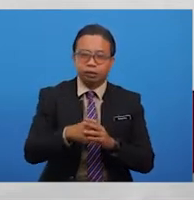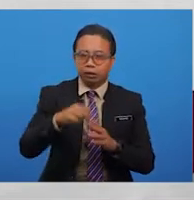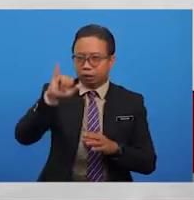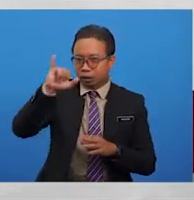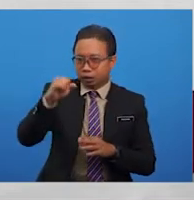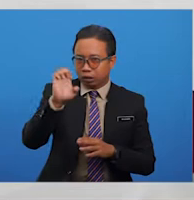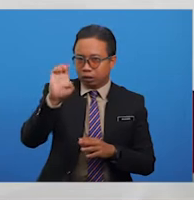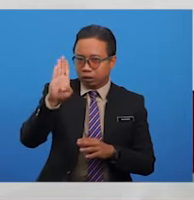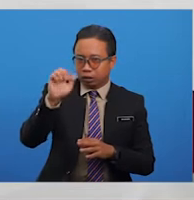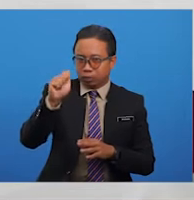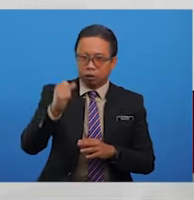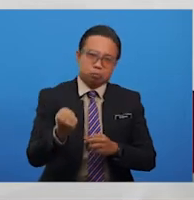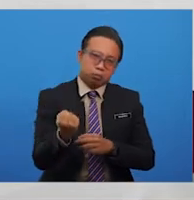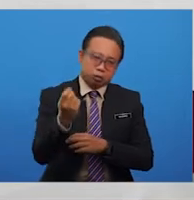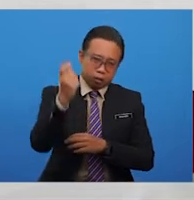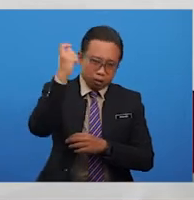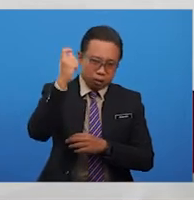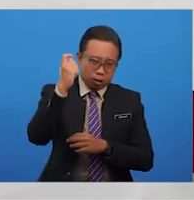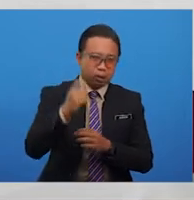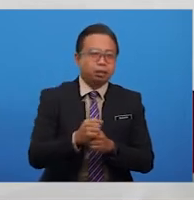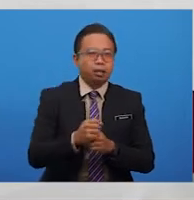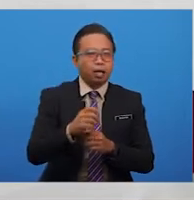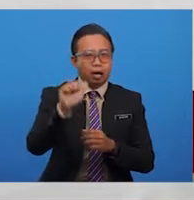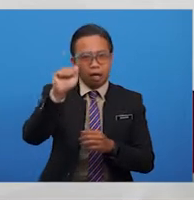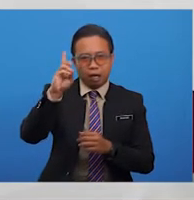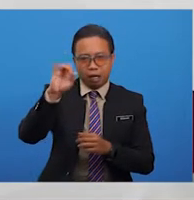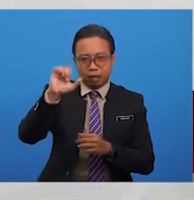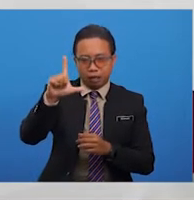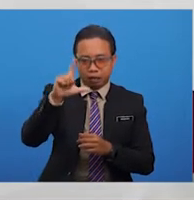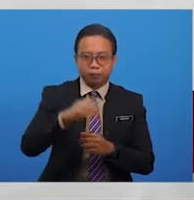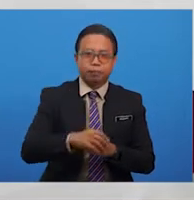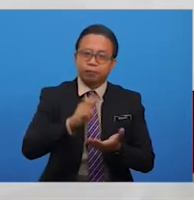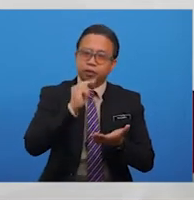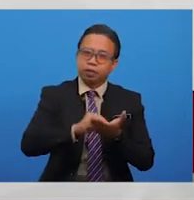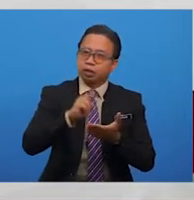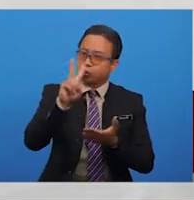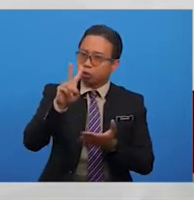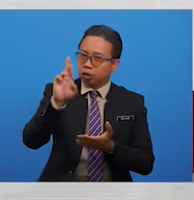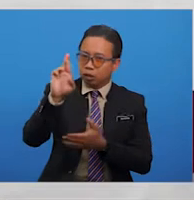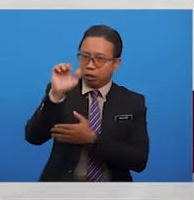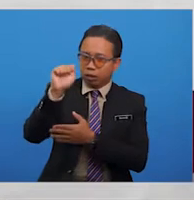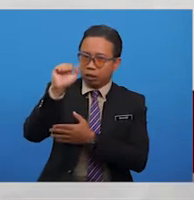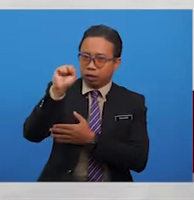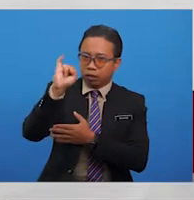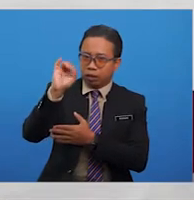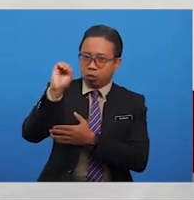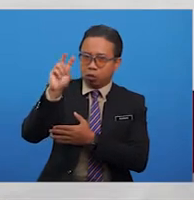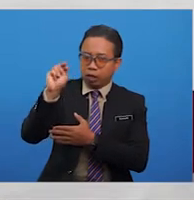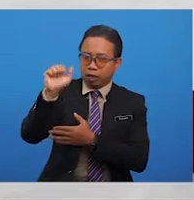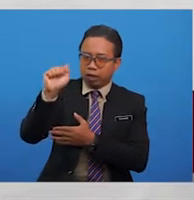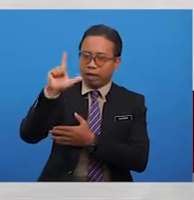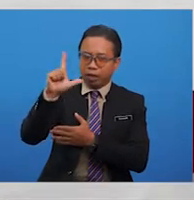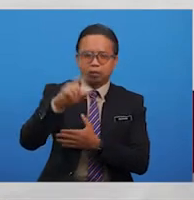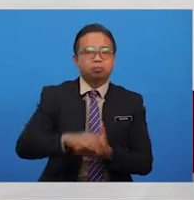hang jebat menegakkan keadilan. Nilai yang kedua pula ialah nilai rasional. Contohnya,